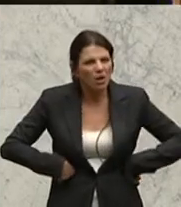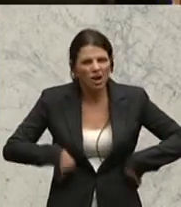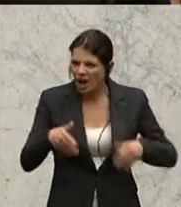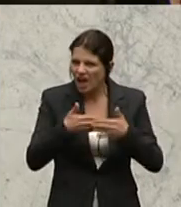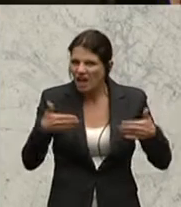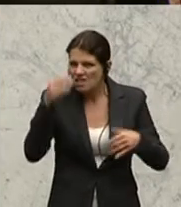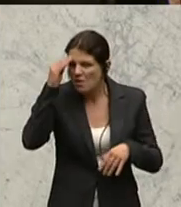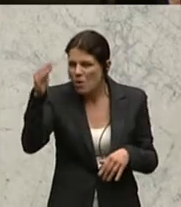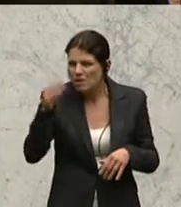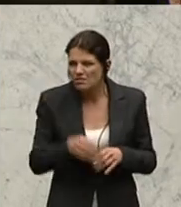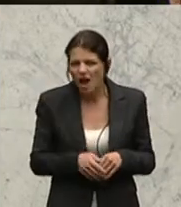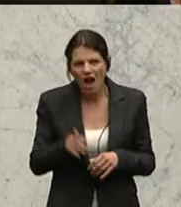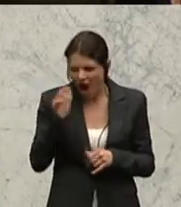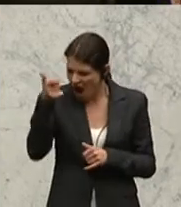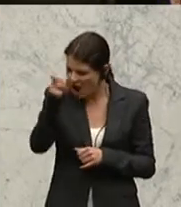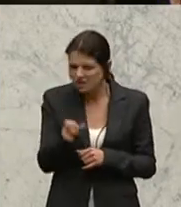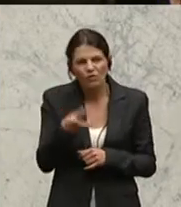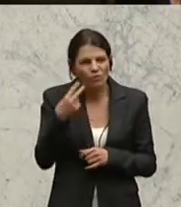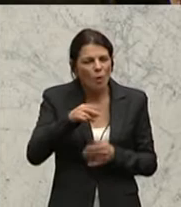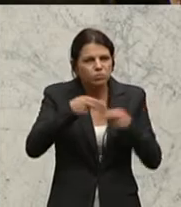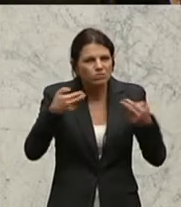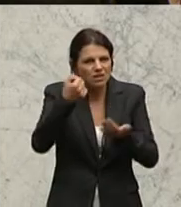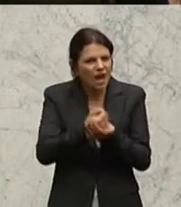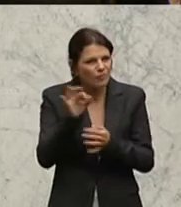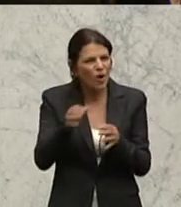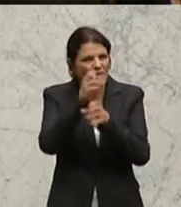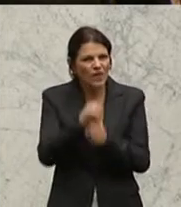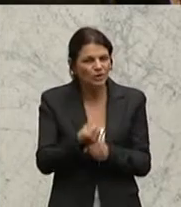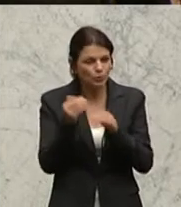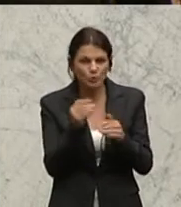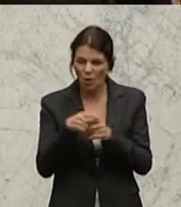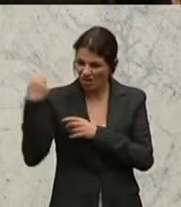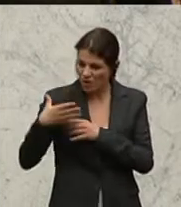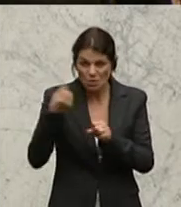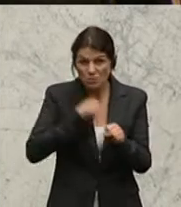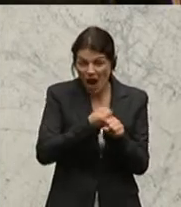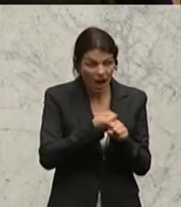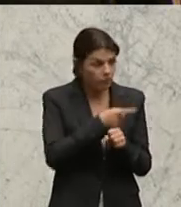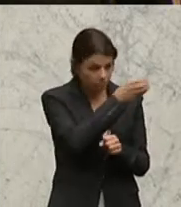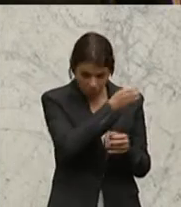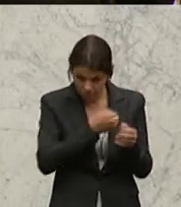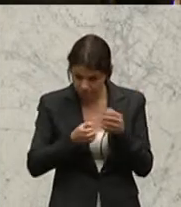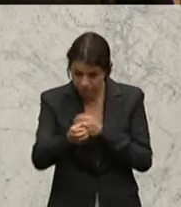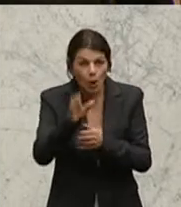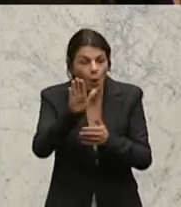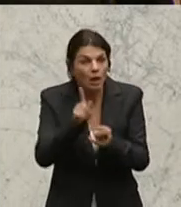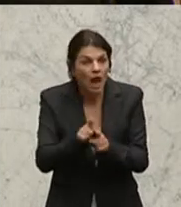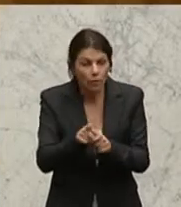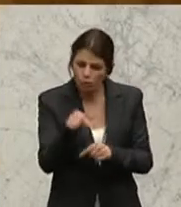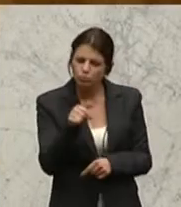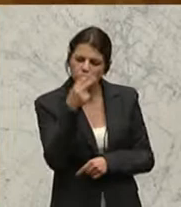ein Angehöriger des Bundesamts für Verfassungsschutz und Terrorismusbekämpfung die Sichtvermerke und die Passkontrolle in Wien schwächer